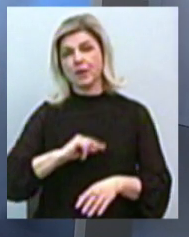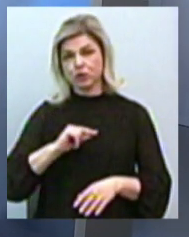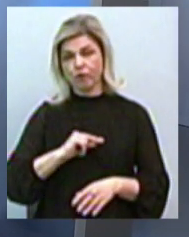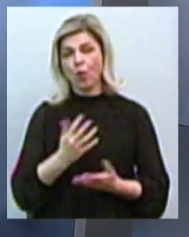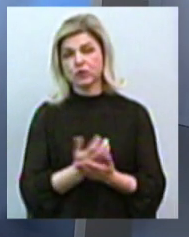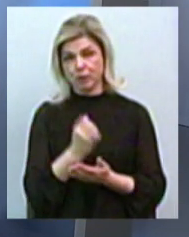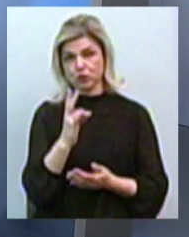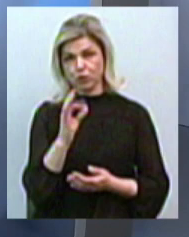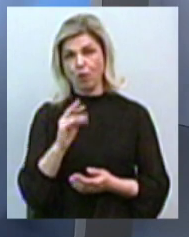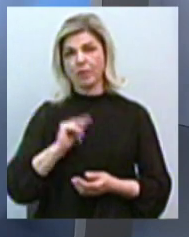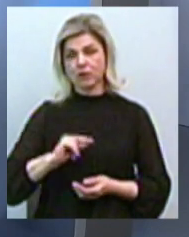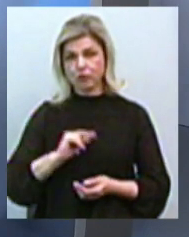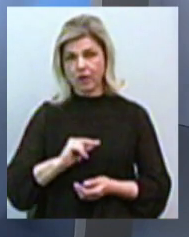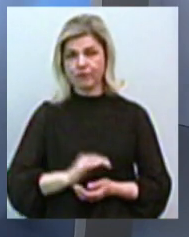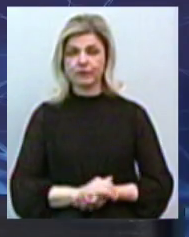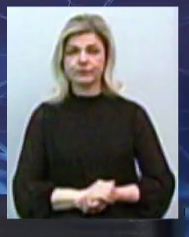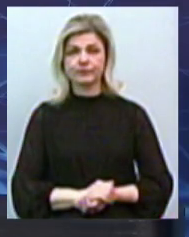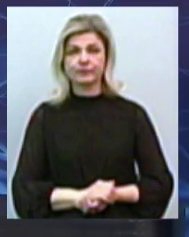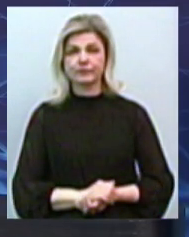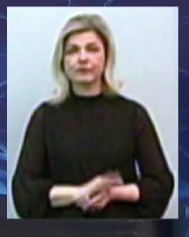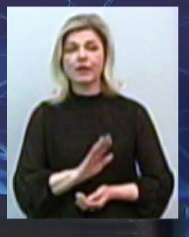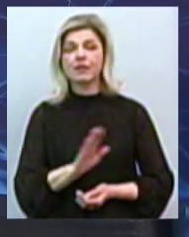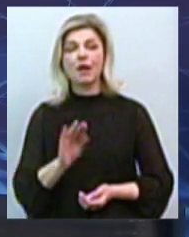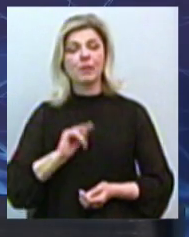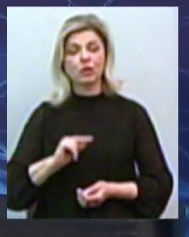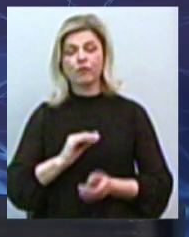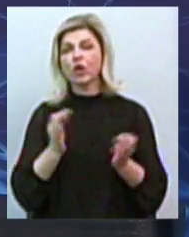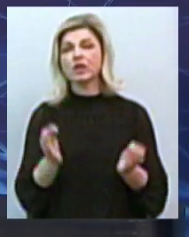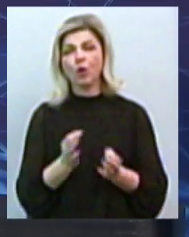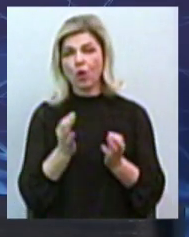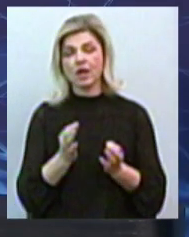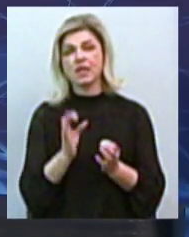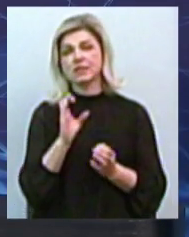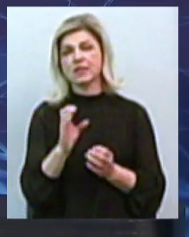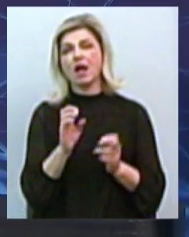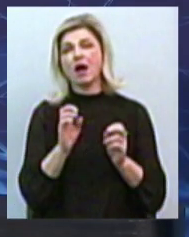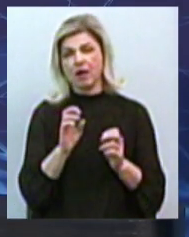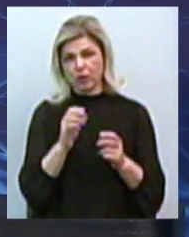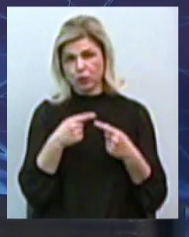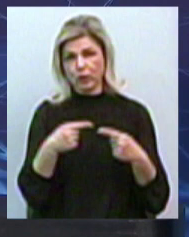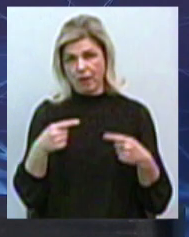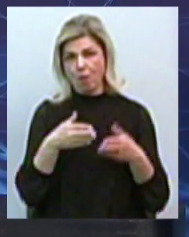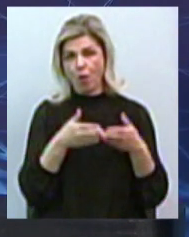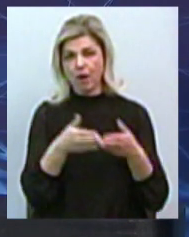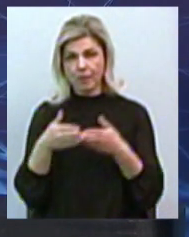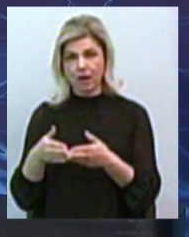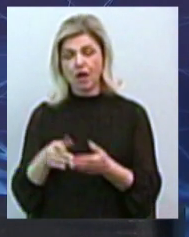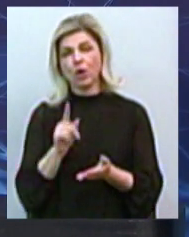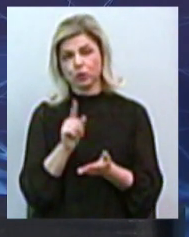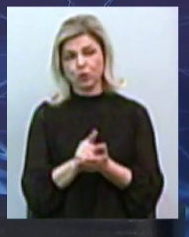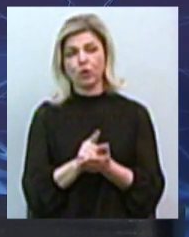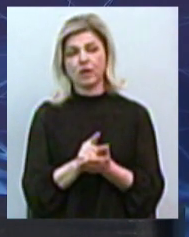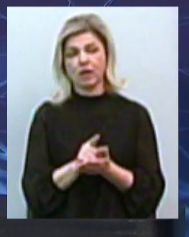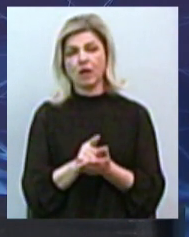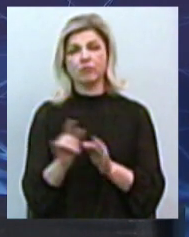працював, не працював він ніколи з військовими кораблями, тому, ну, має пройти там певні